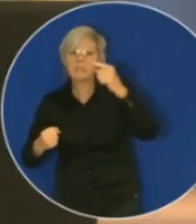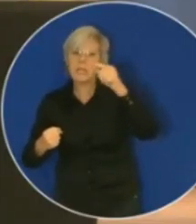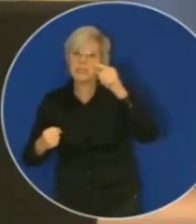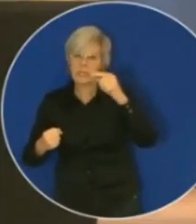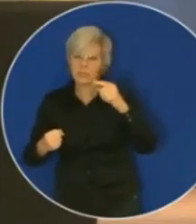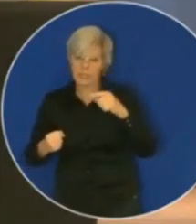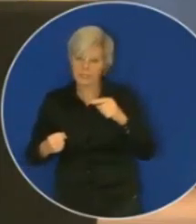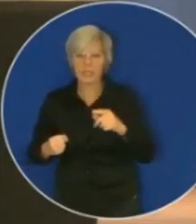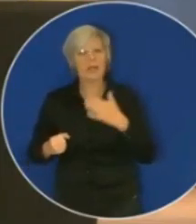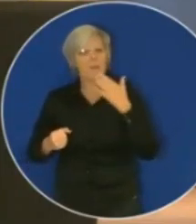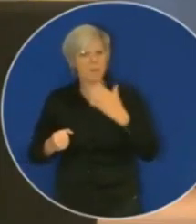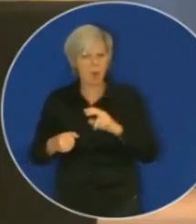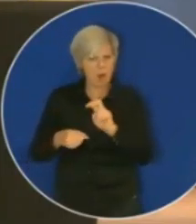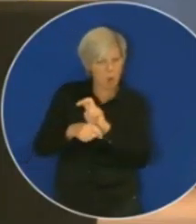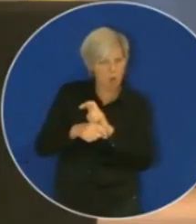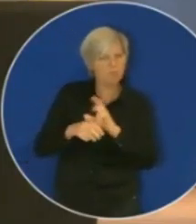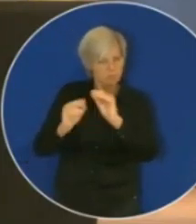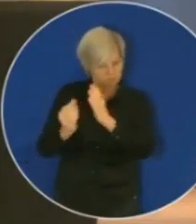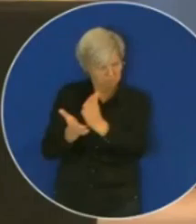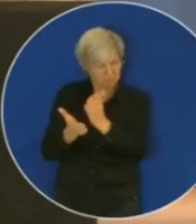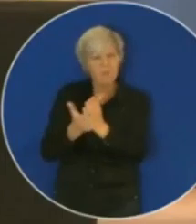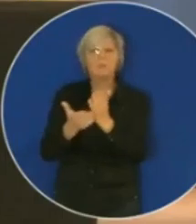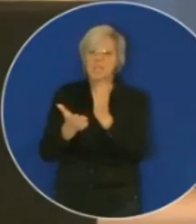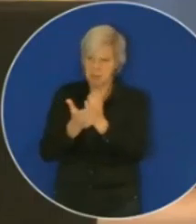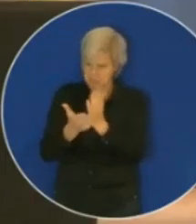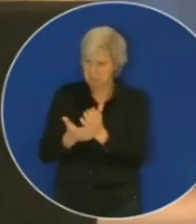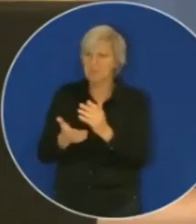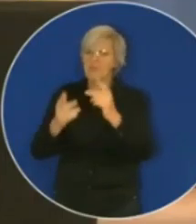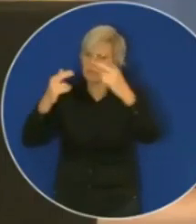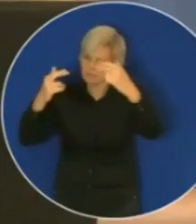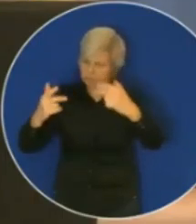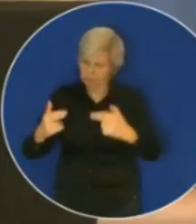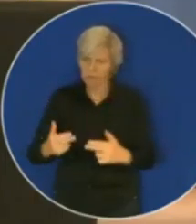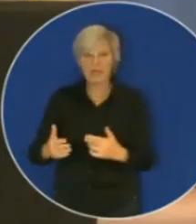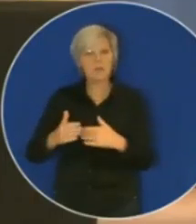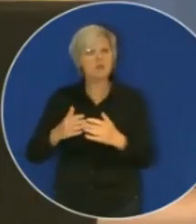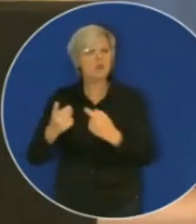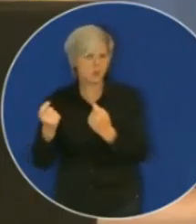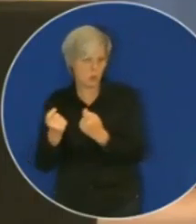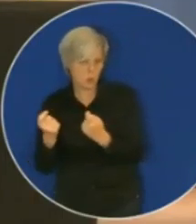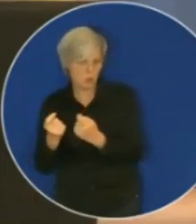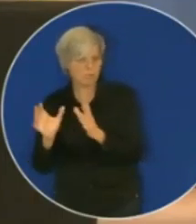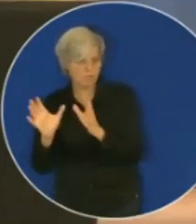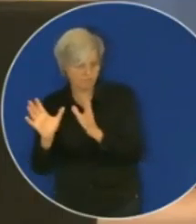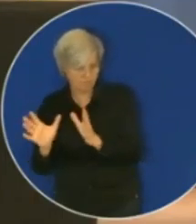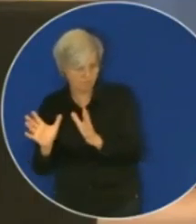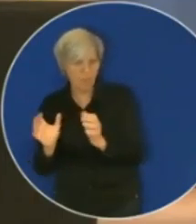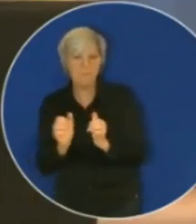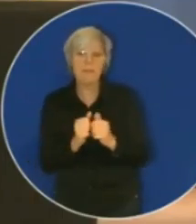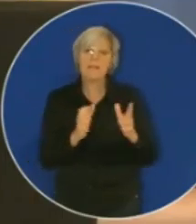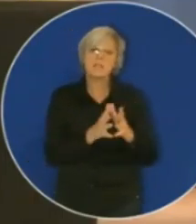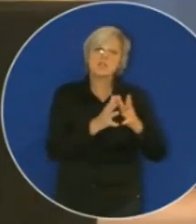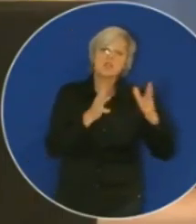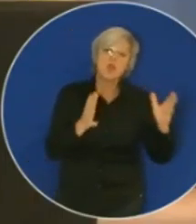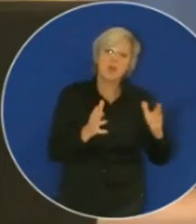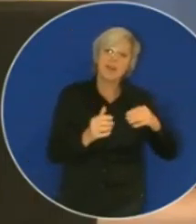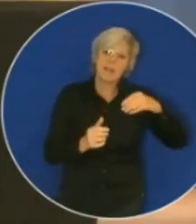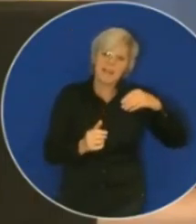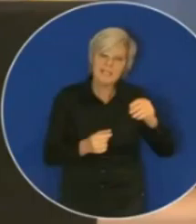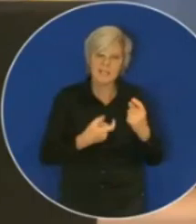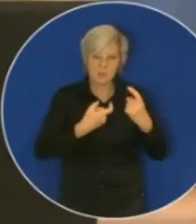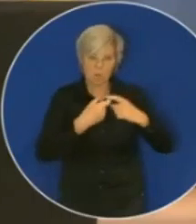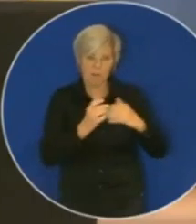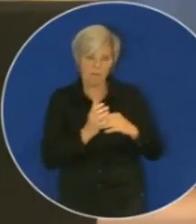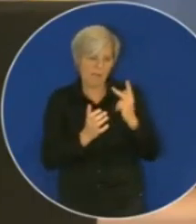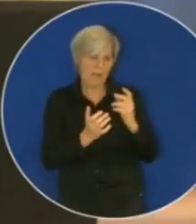bra sätt att stämma av så man verkligen åstadkommer någonting. Men när det gäller större insatser i